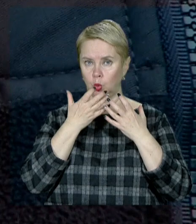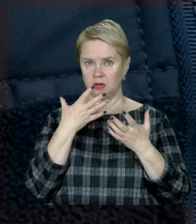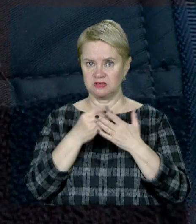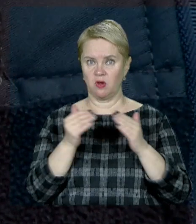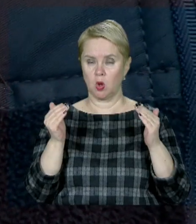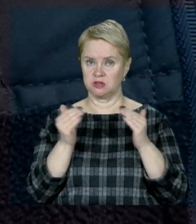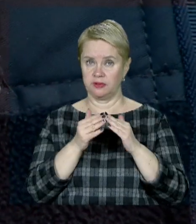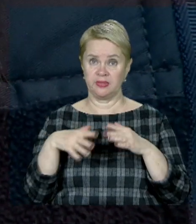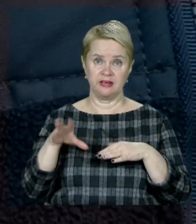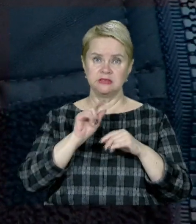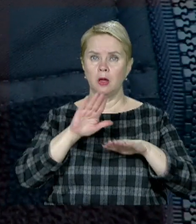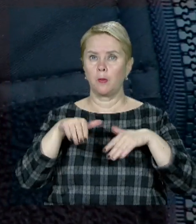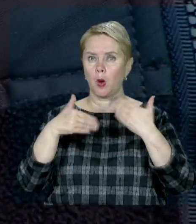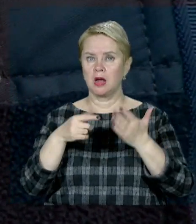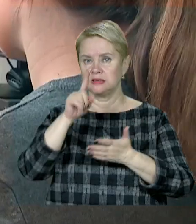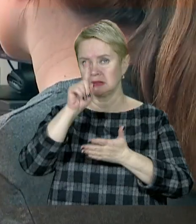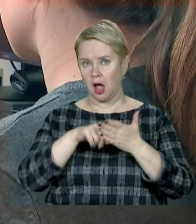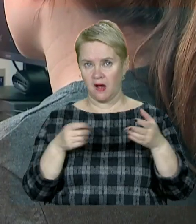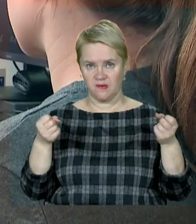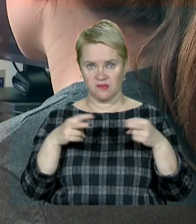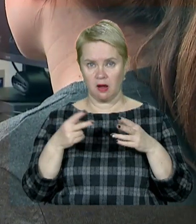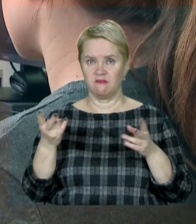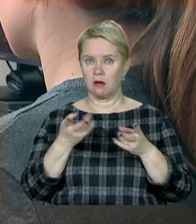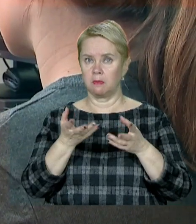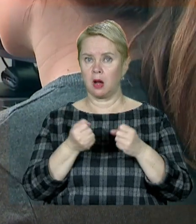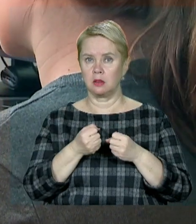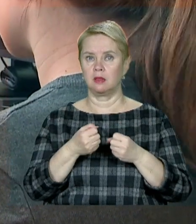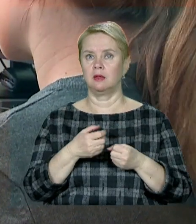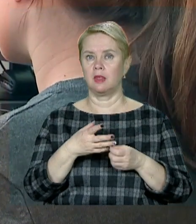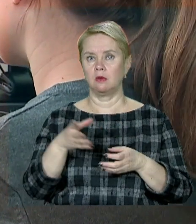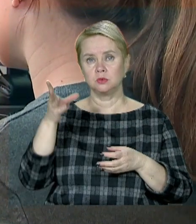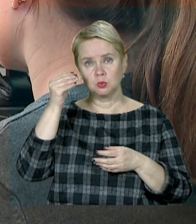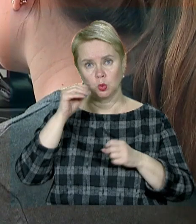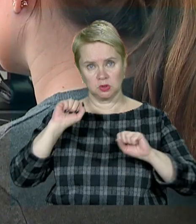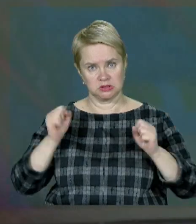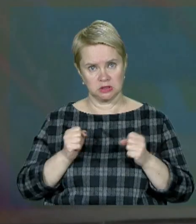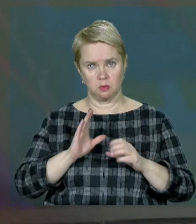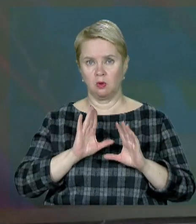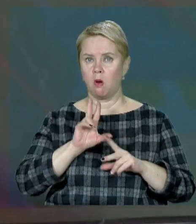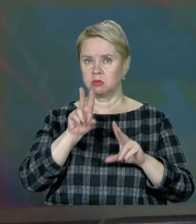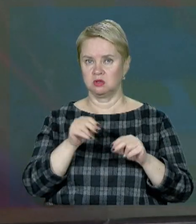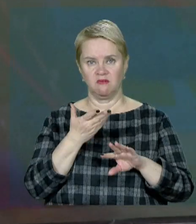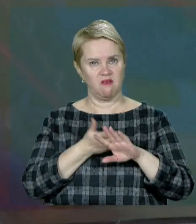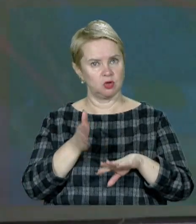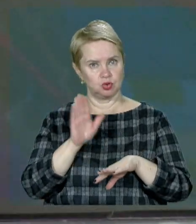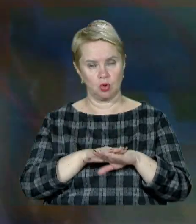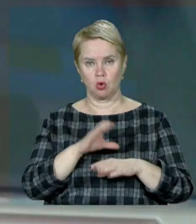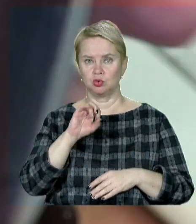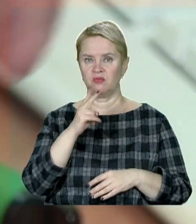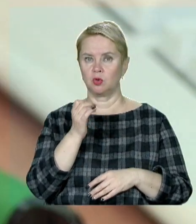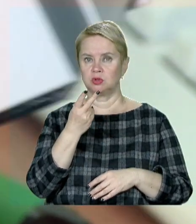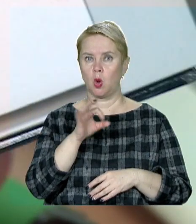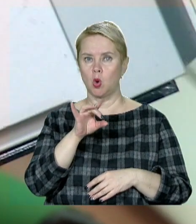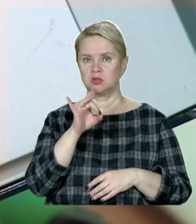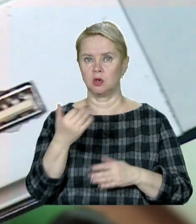свою оселю. Усі ці поради, запевняють фахівці, варто брати на озброєння, бо зиму прогнозують важкою. Софія Куценко,